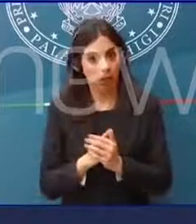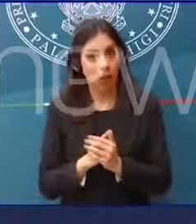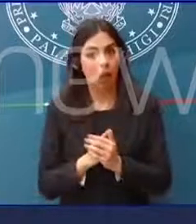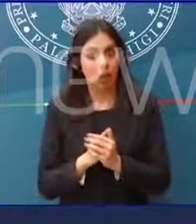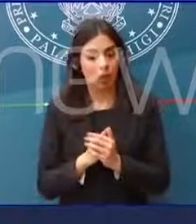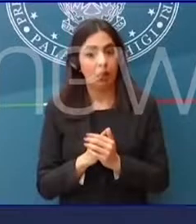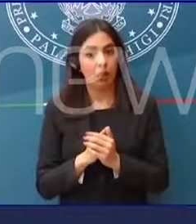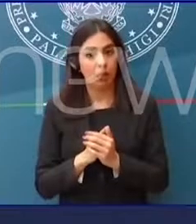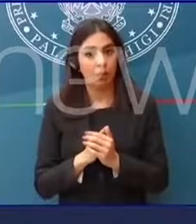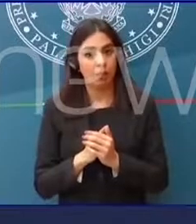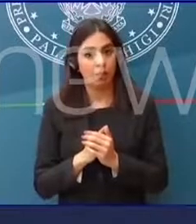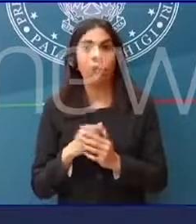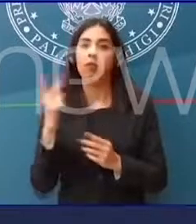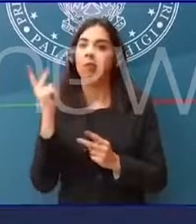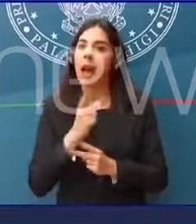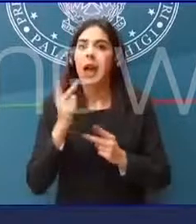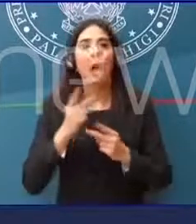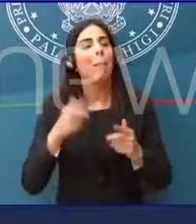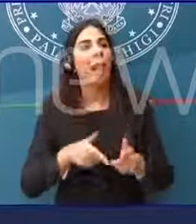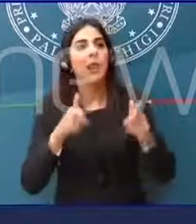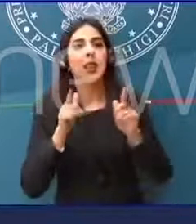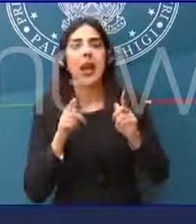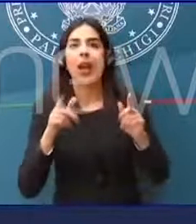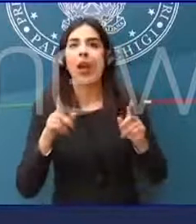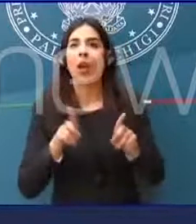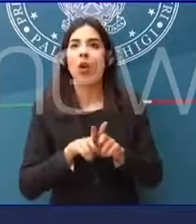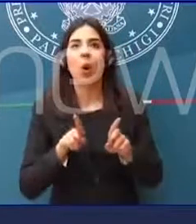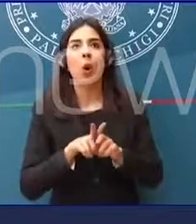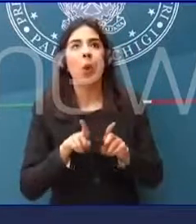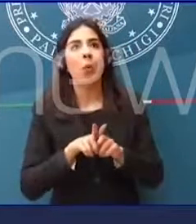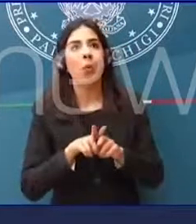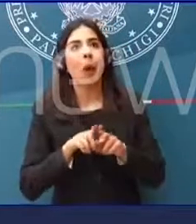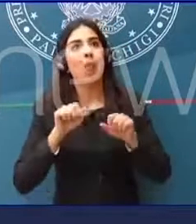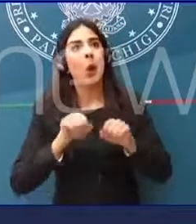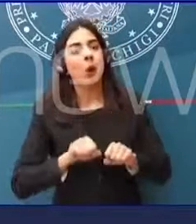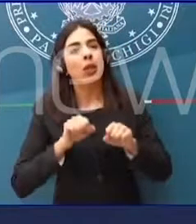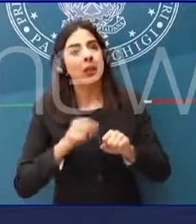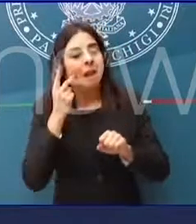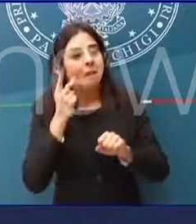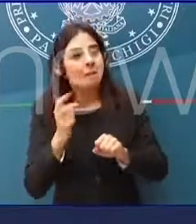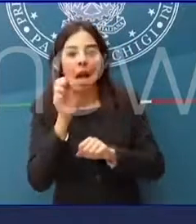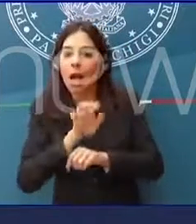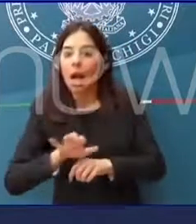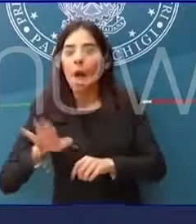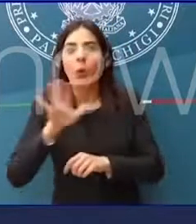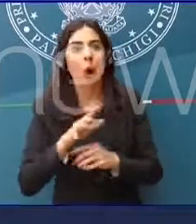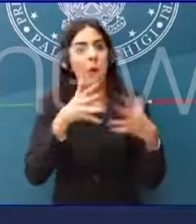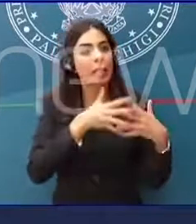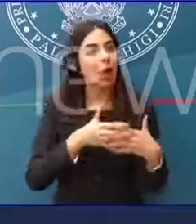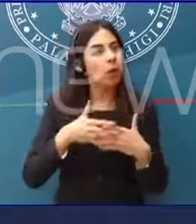aria nuova, fresca, nel rapporto tra Stati Uniti e Unione Europea.